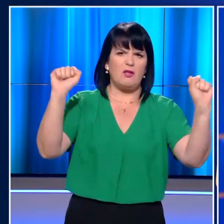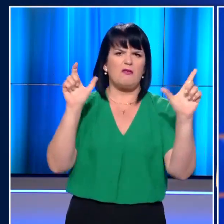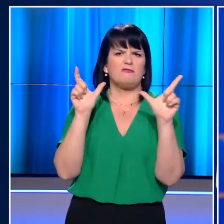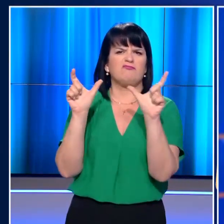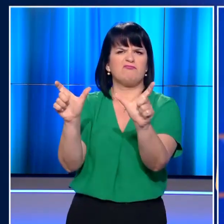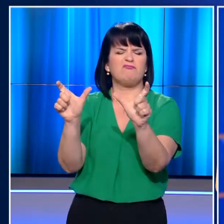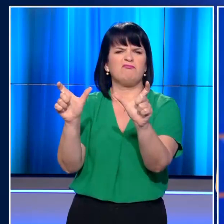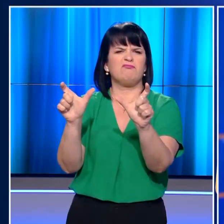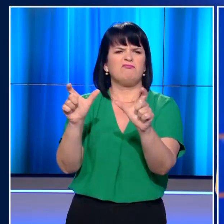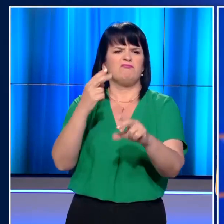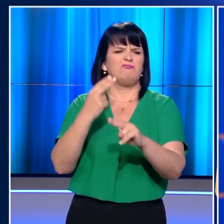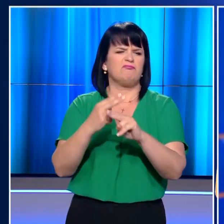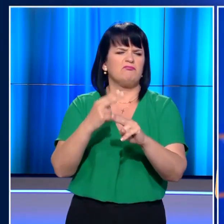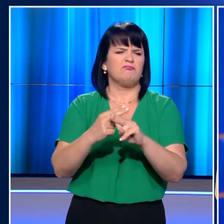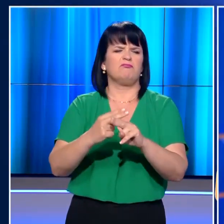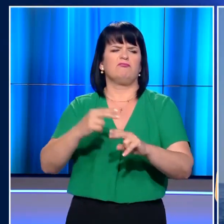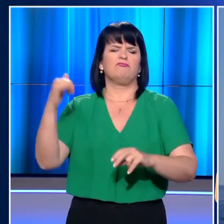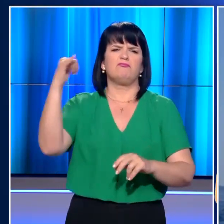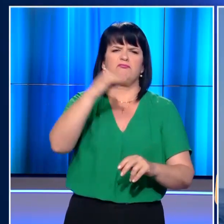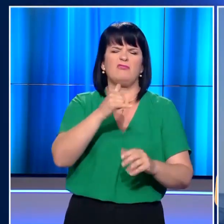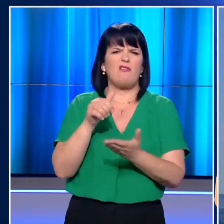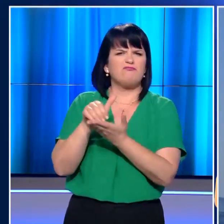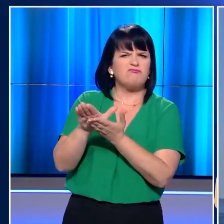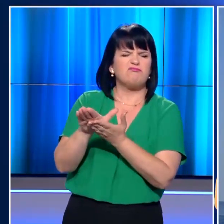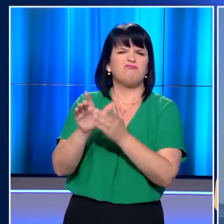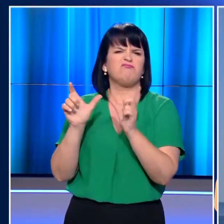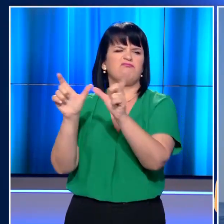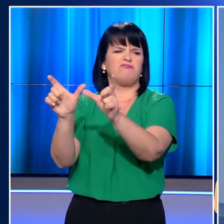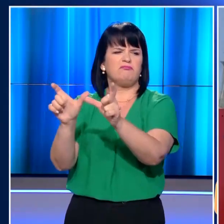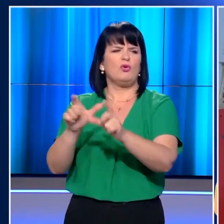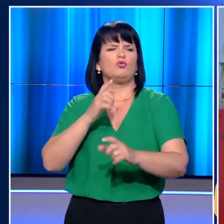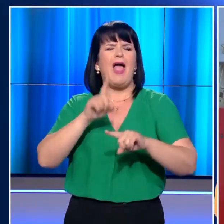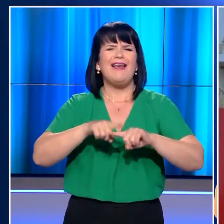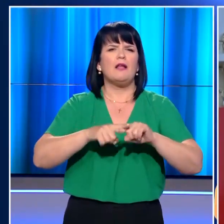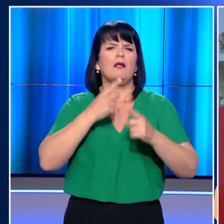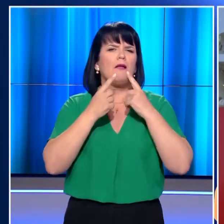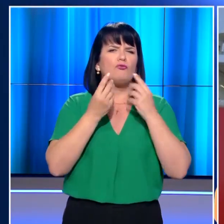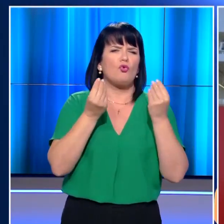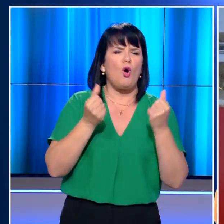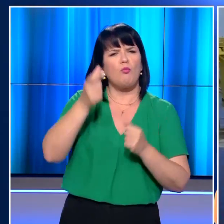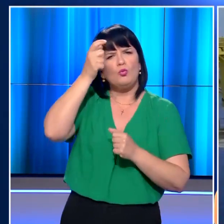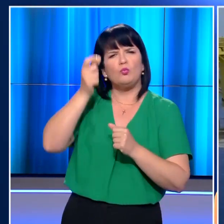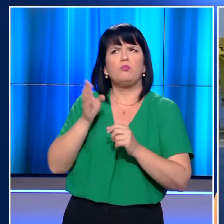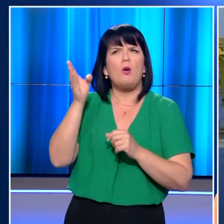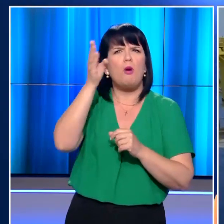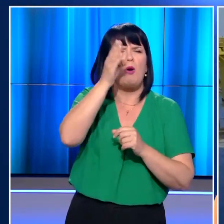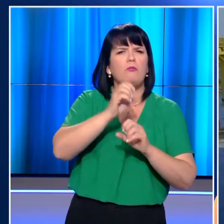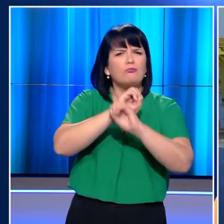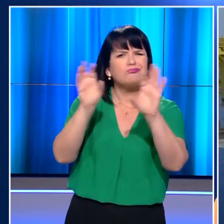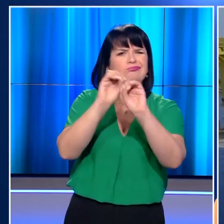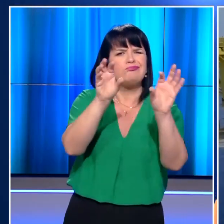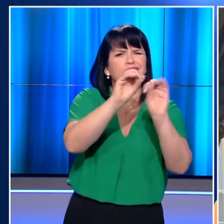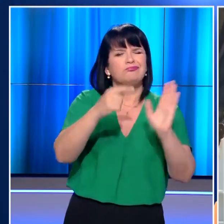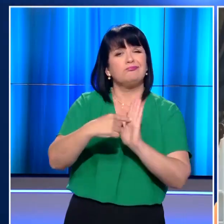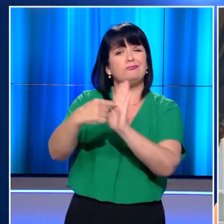αξιόμαχες και αποτρεπτικές ένοπλες δυνάμεις. Η Λιγκυδί Παλματία συνεχίζει να επικοινωνεί με κάθε ευκαιρία την τουρκική προκλητικότητα, προσπαθώντας παράλληλα